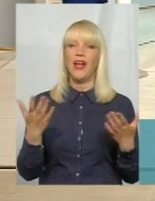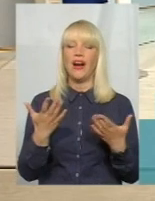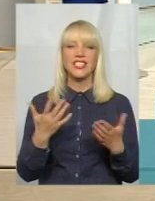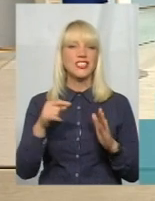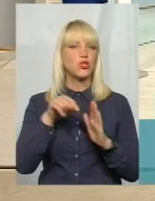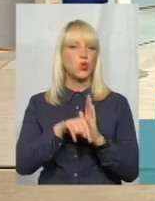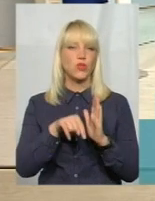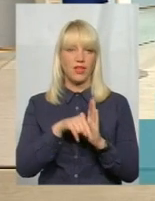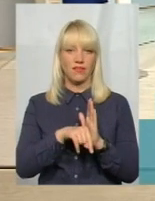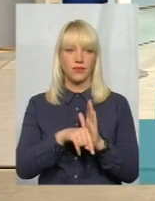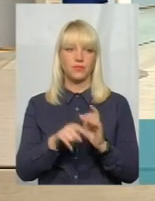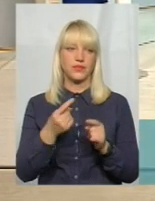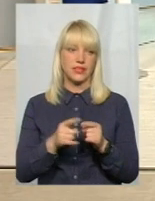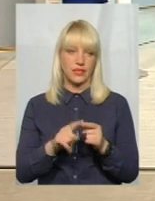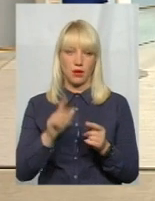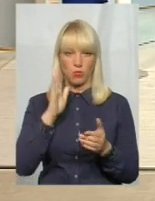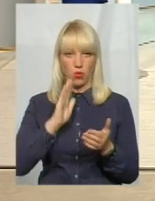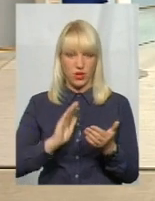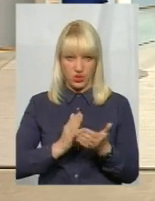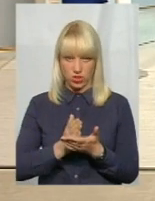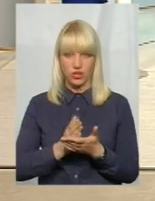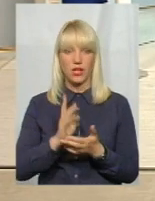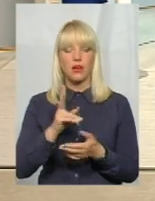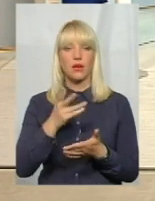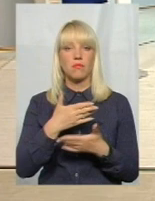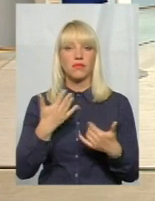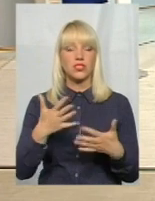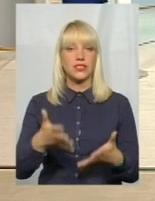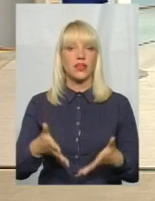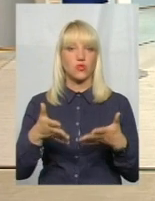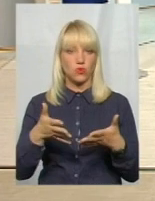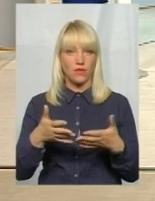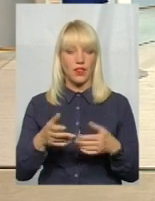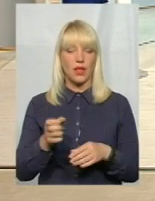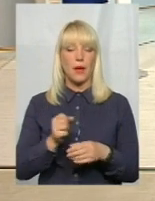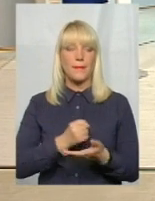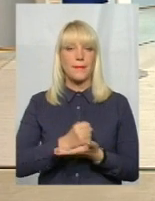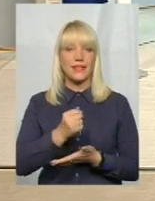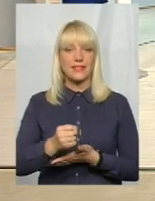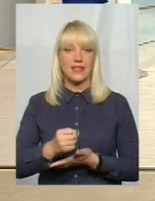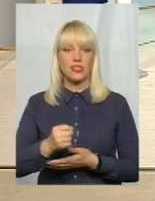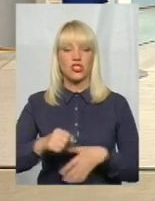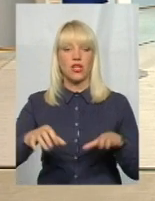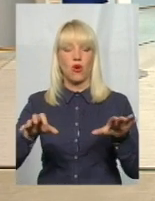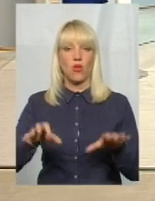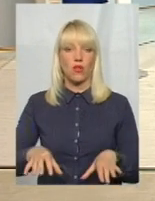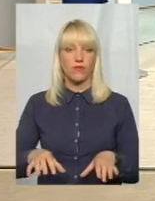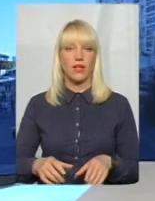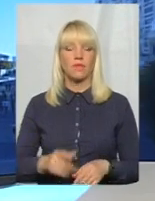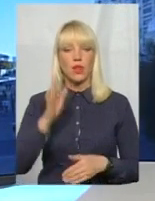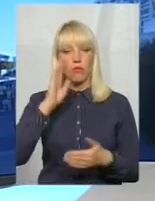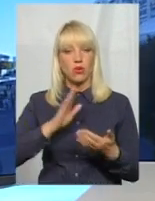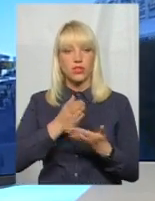суттєві. Це політичне, як ми вже з'ясували, призначення було. Політична